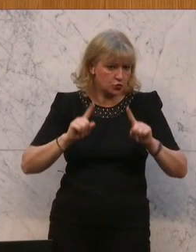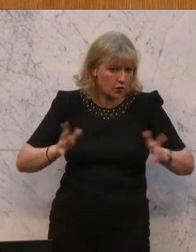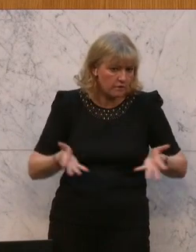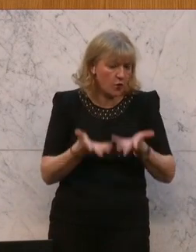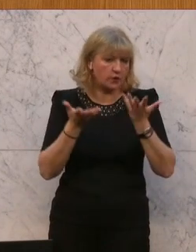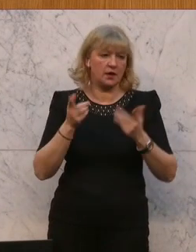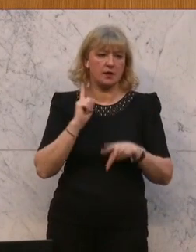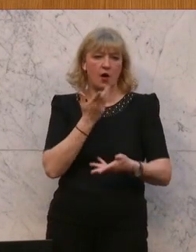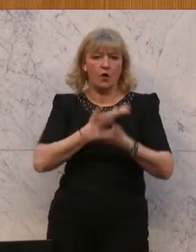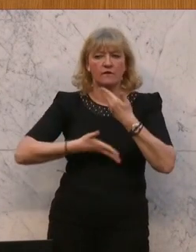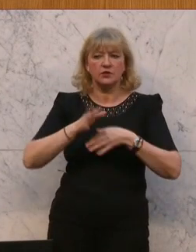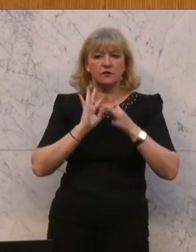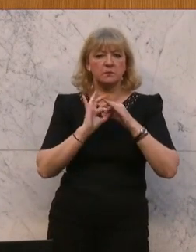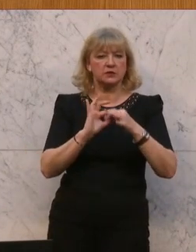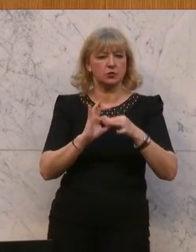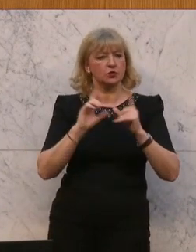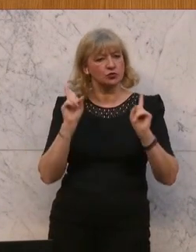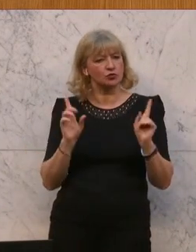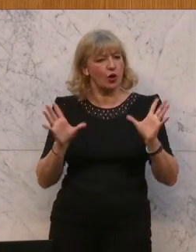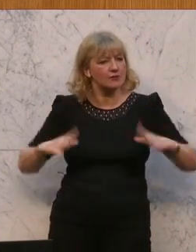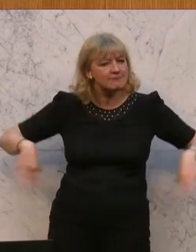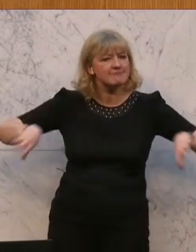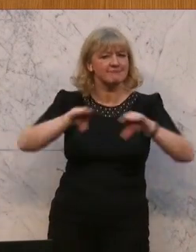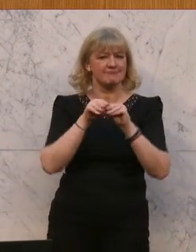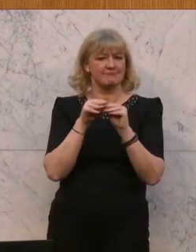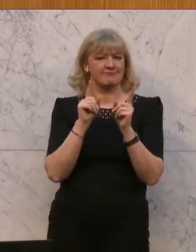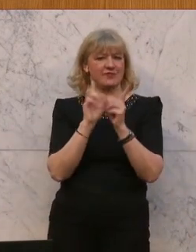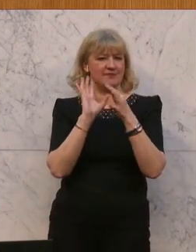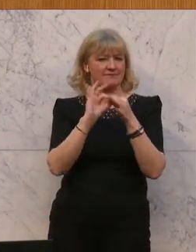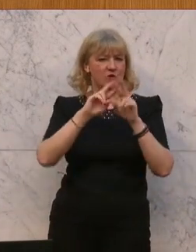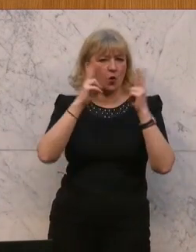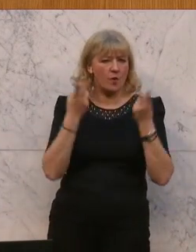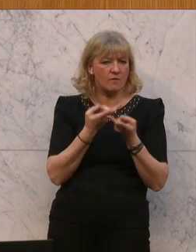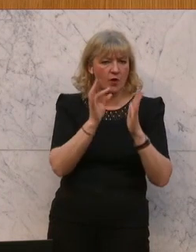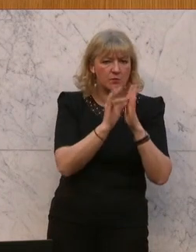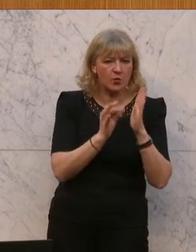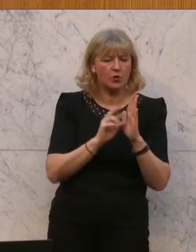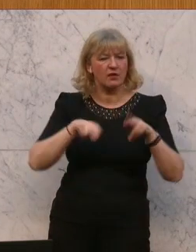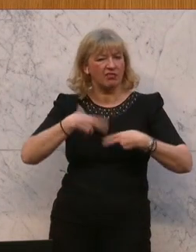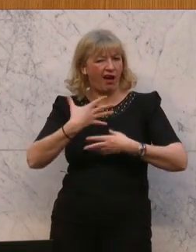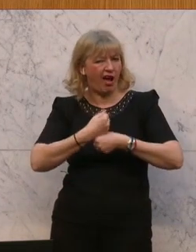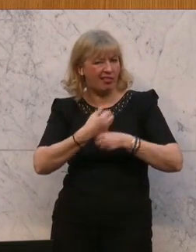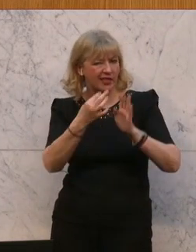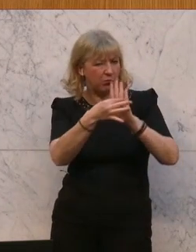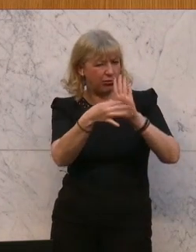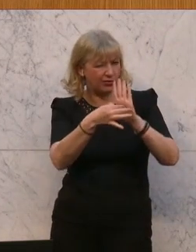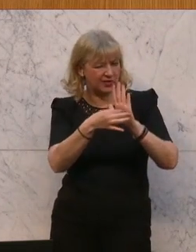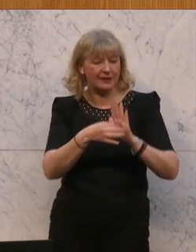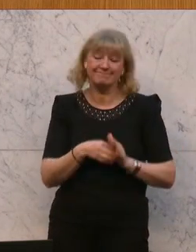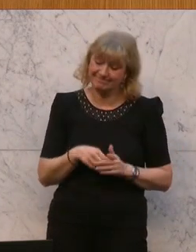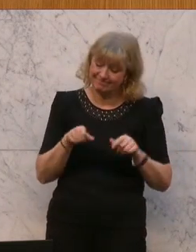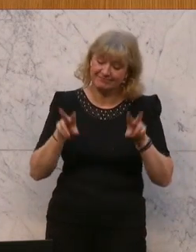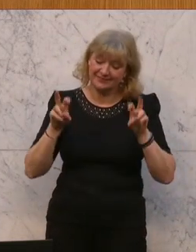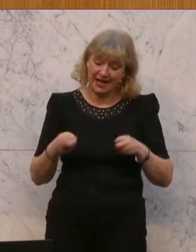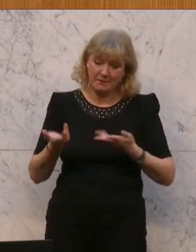Wirtschaftsbeziehungen sollen auch in Einklang gebracht werden mit Umweltkriterien, mit Nachhaltigkeitskriterien. Daher sind die Themen neben